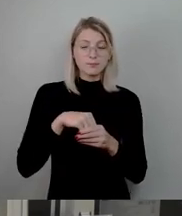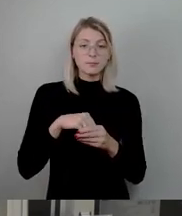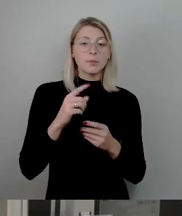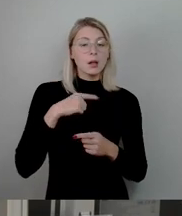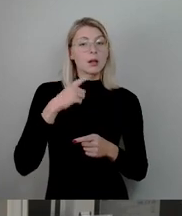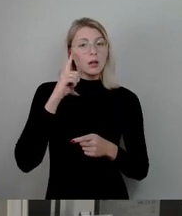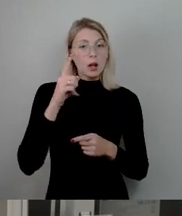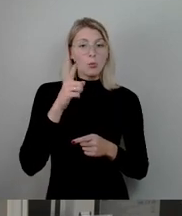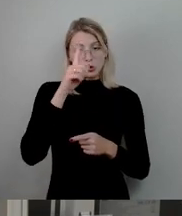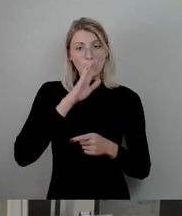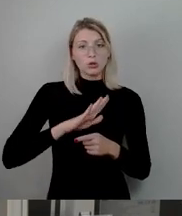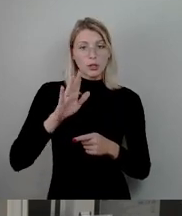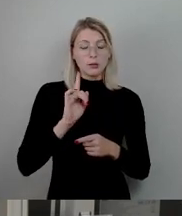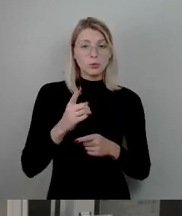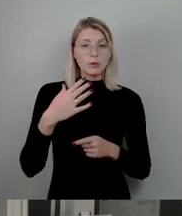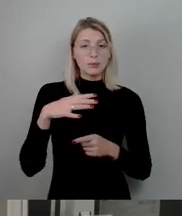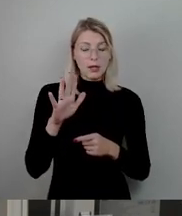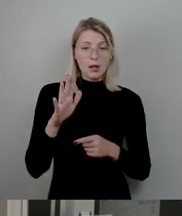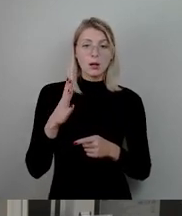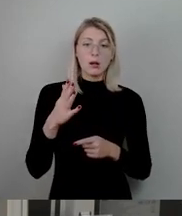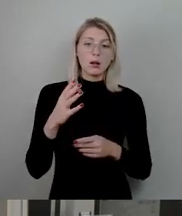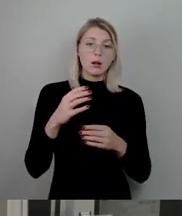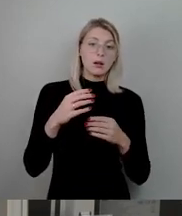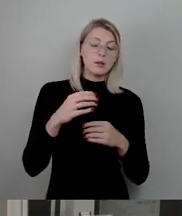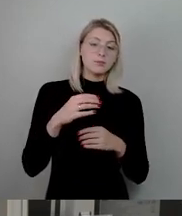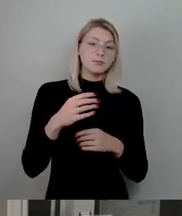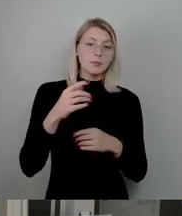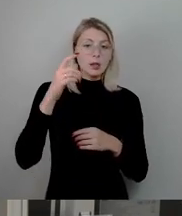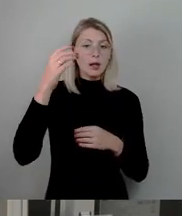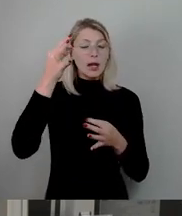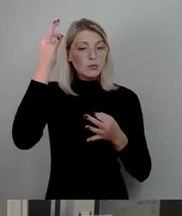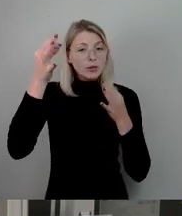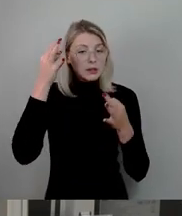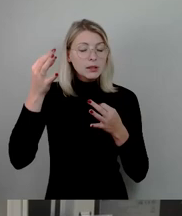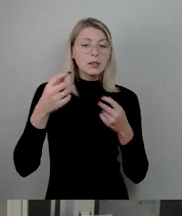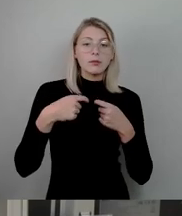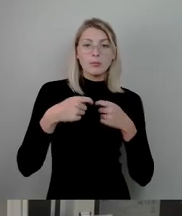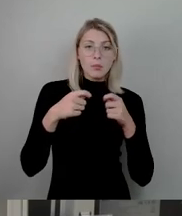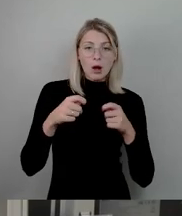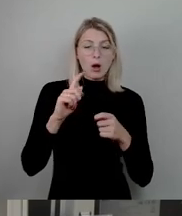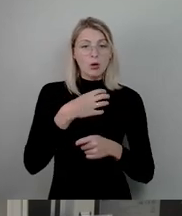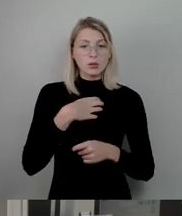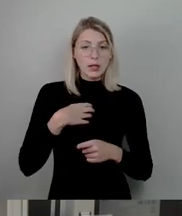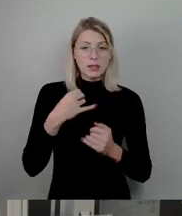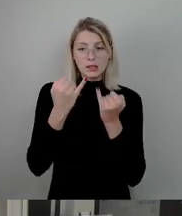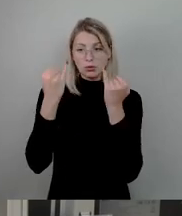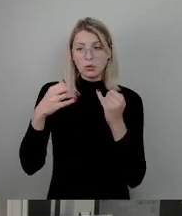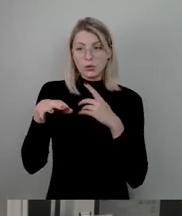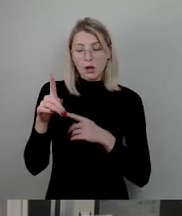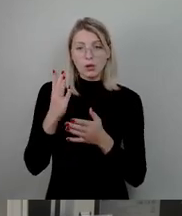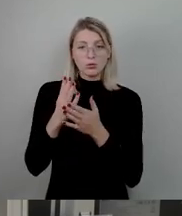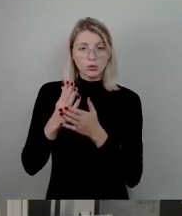modularen Bauen kommen, zu innovativen Bauen. Und da haben wir ja auch in Dresden Institute, die sowas teilweise sozusagen